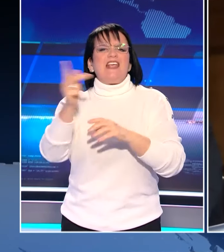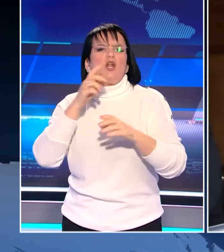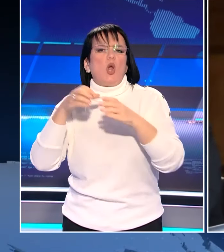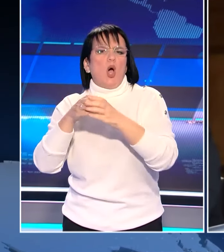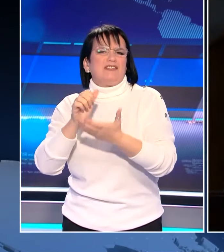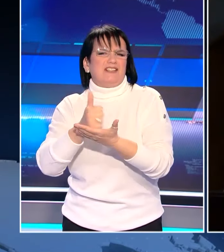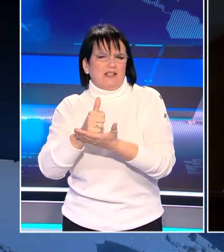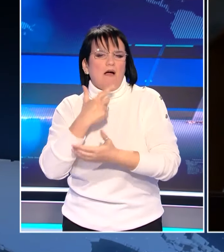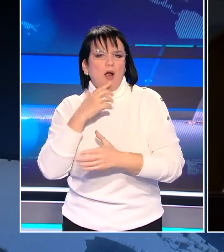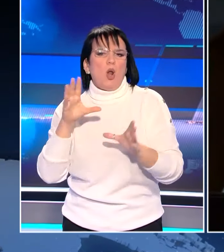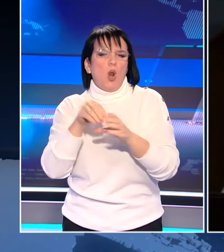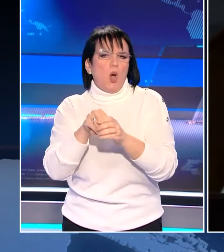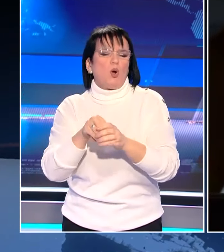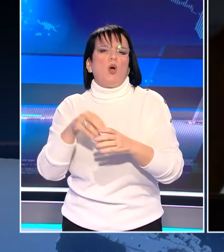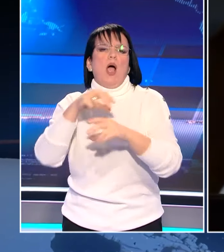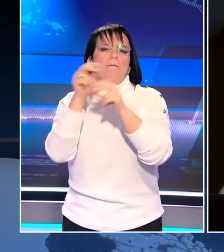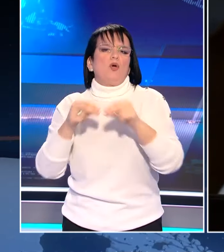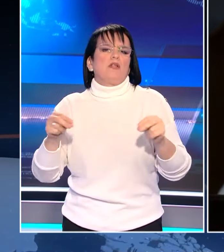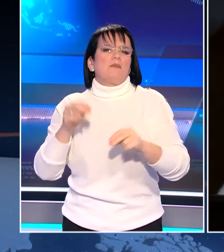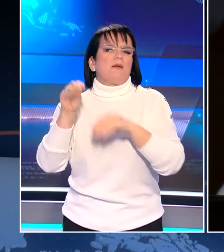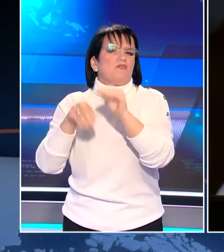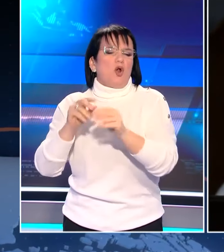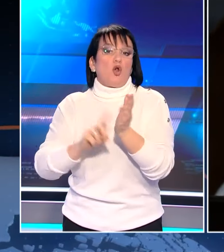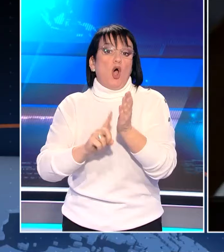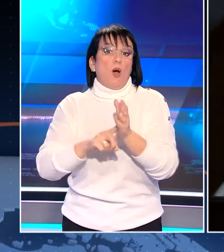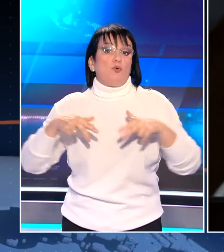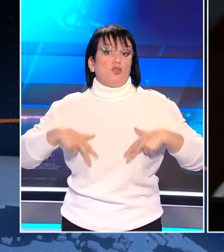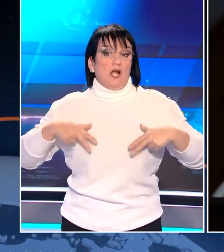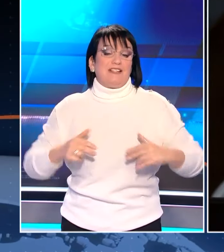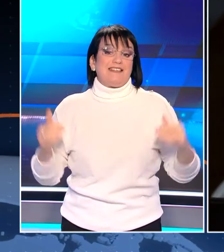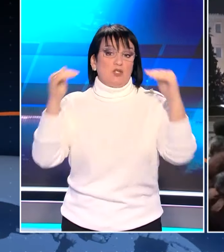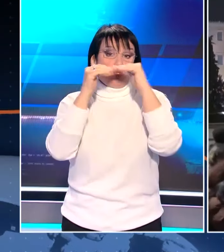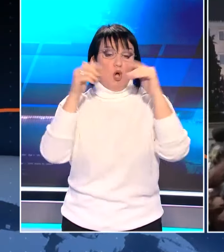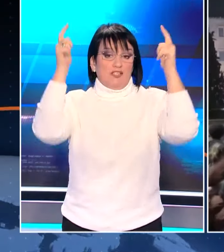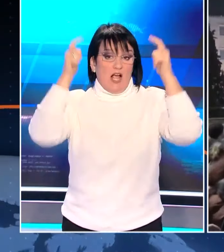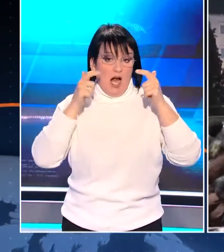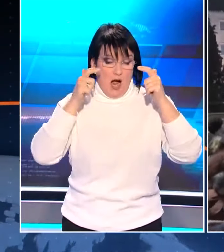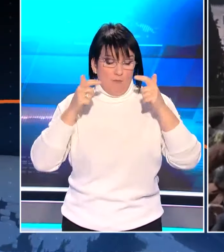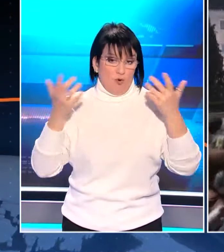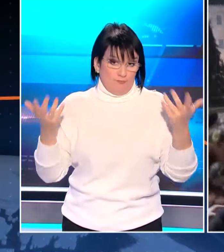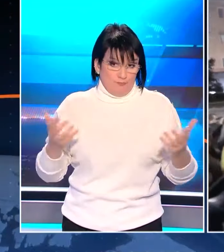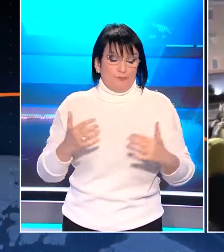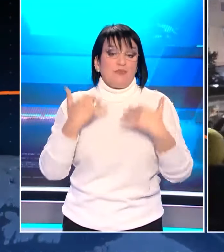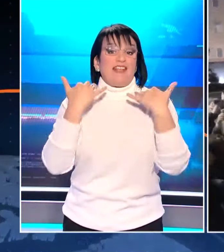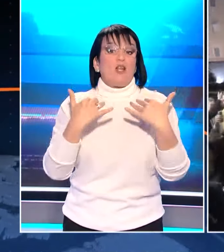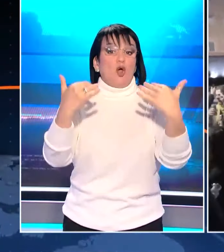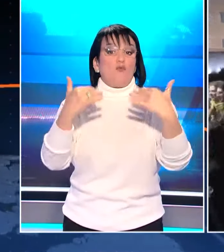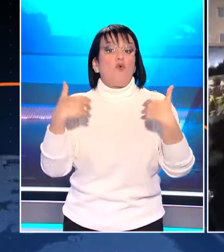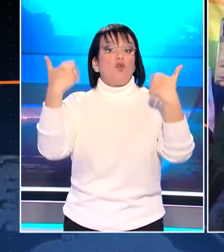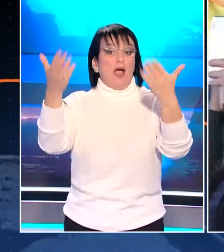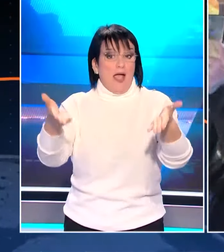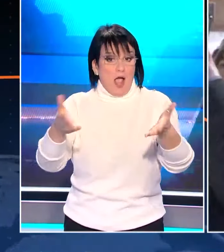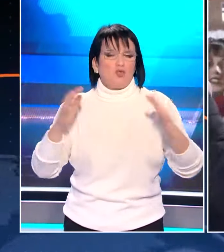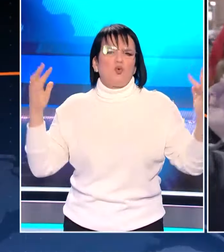δεκτό το αποτέλεσμα της ψηφοφορίας, με την οποία γίνεται ο νόμος του κράτους η ισότητα στο γάμο. Την ίδια ώρα έξω από το κοινοβούλιο, πλήθος